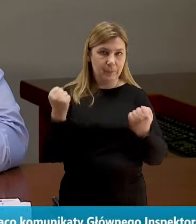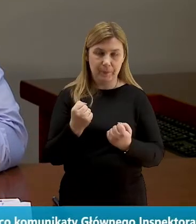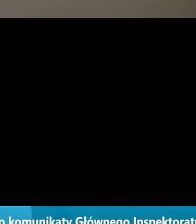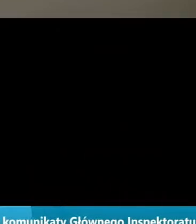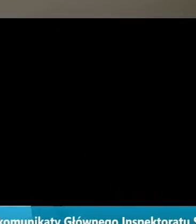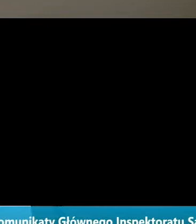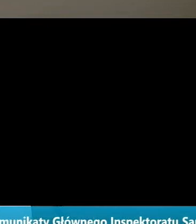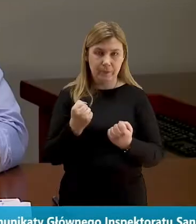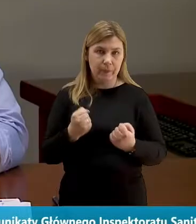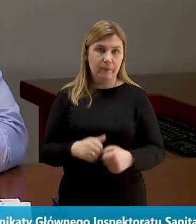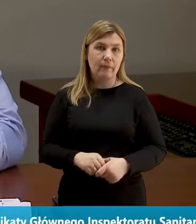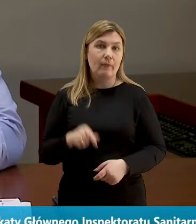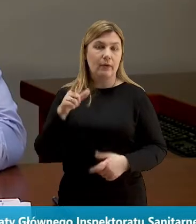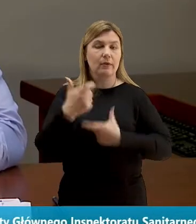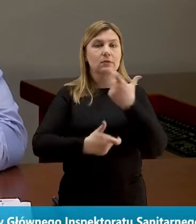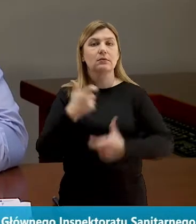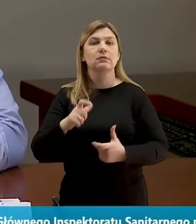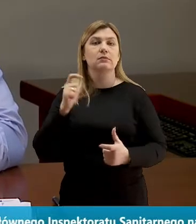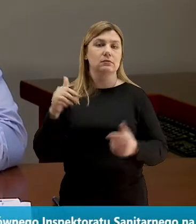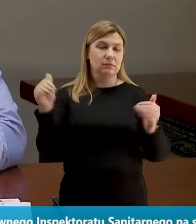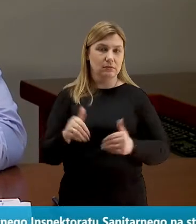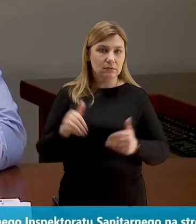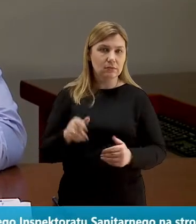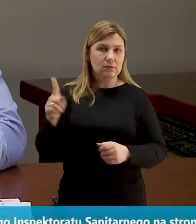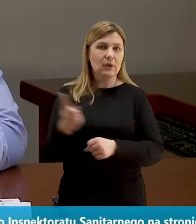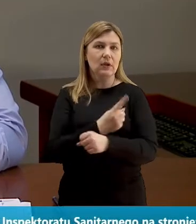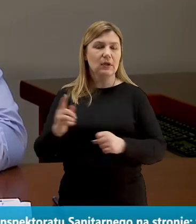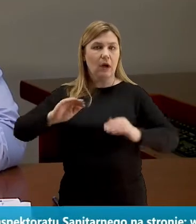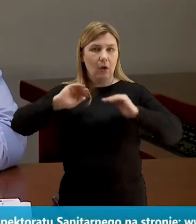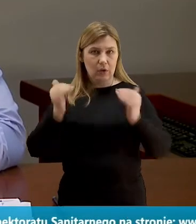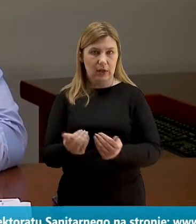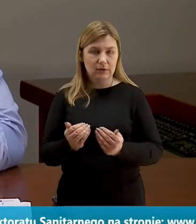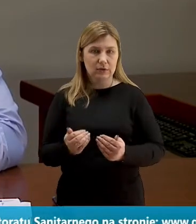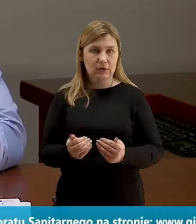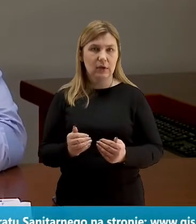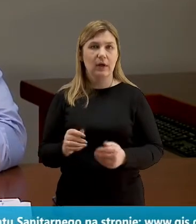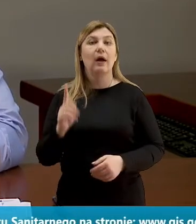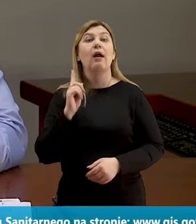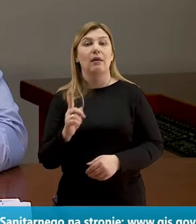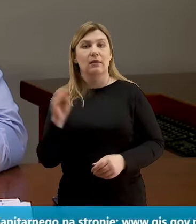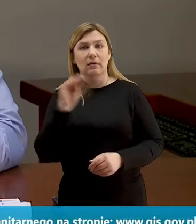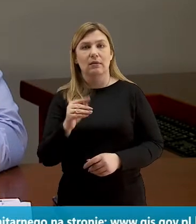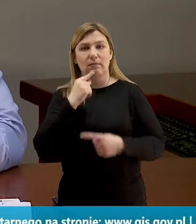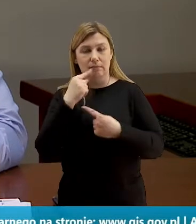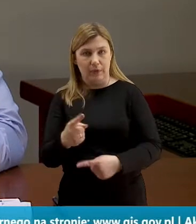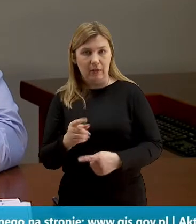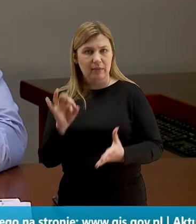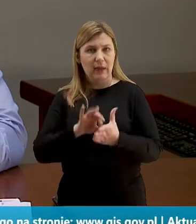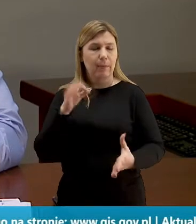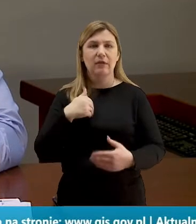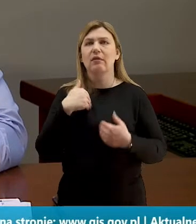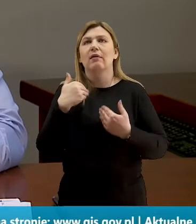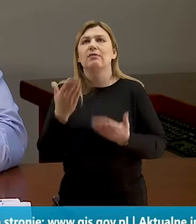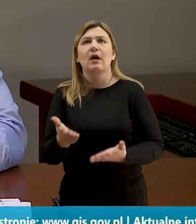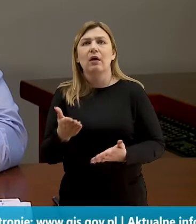robimy to, co jest możliwe, żeby te ryzyka ograniczyć, choć jeszcze raz podkreślam, na pewno nie gwarantuje tu to